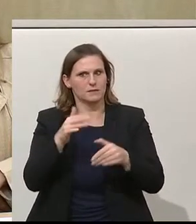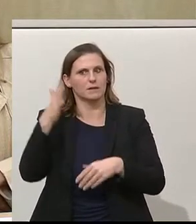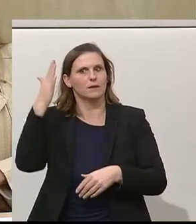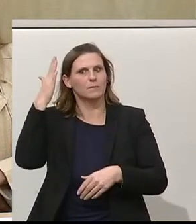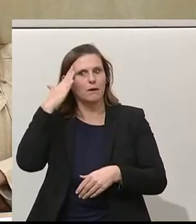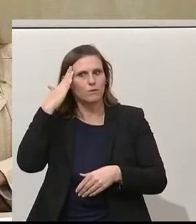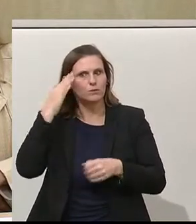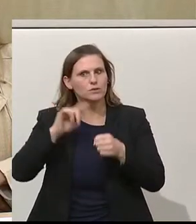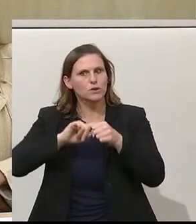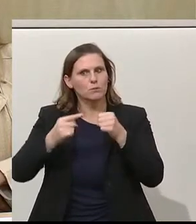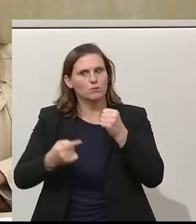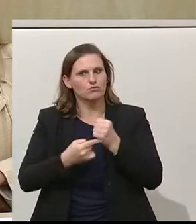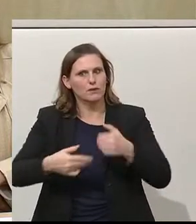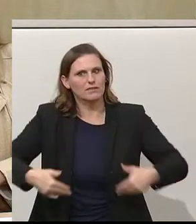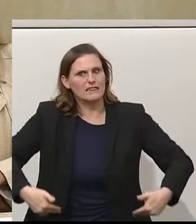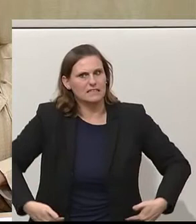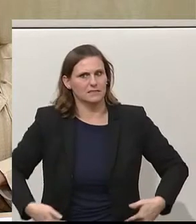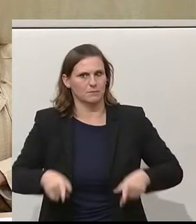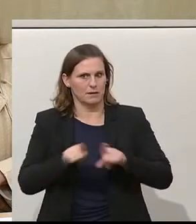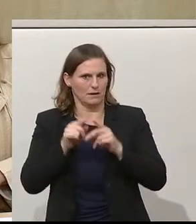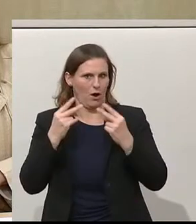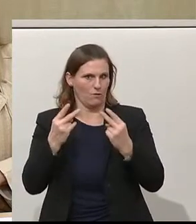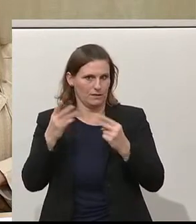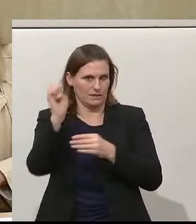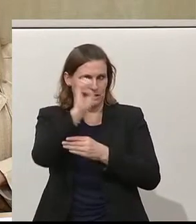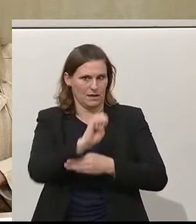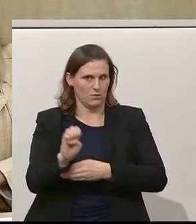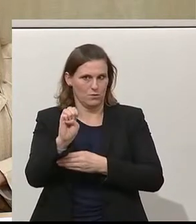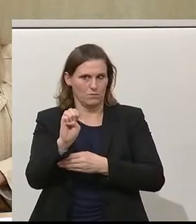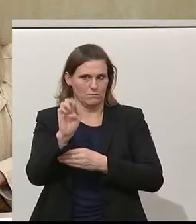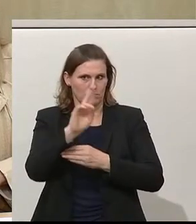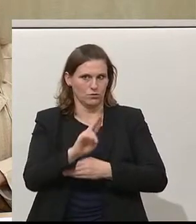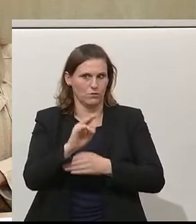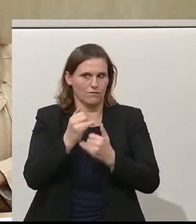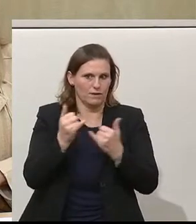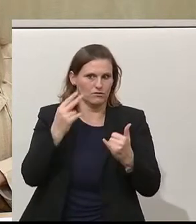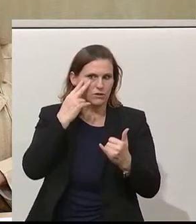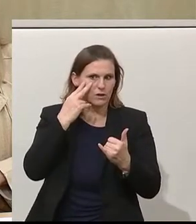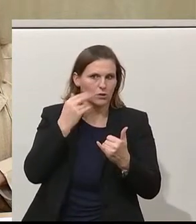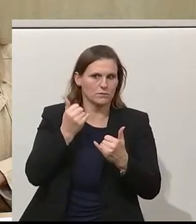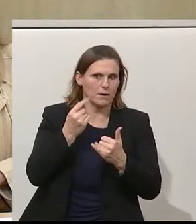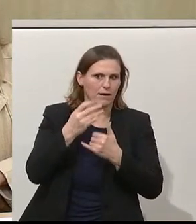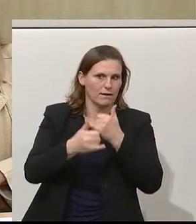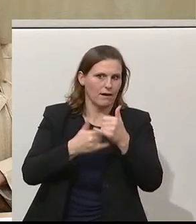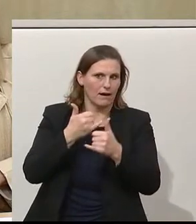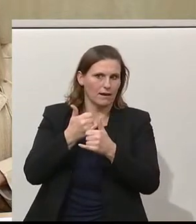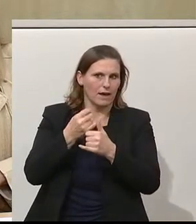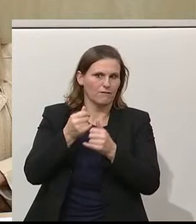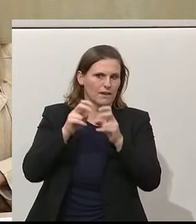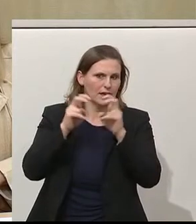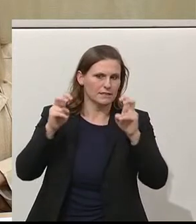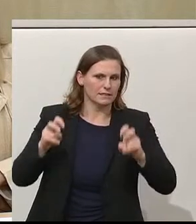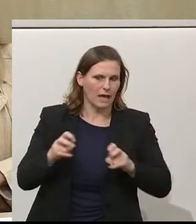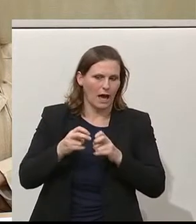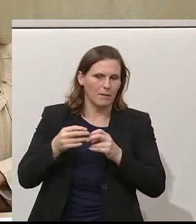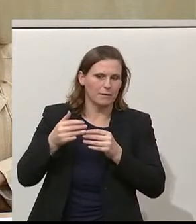Budgetdisziplin in Europa wichtig. Deswegen werden wir bei den Verhandlungen zum mehrjährigen Finanzrahmen darauf achten, dass auch das